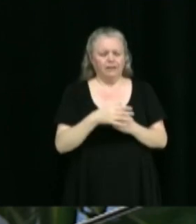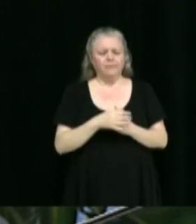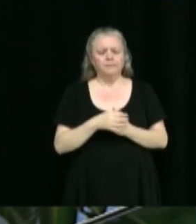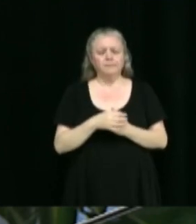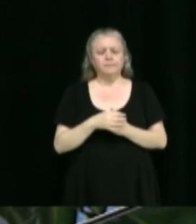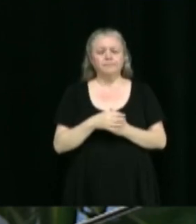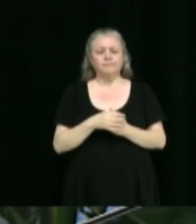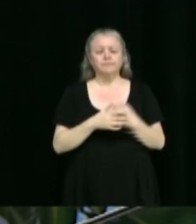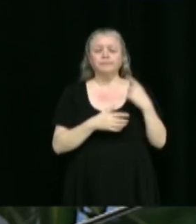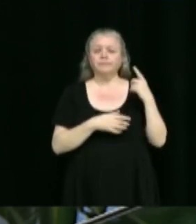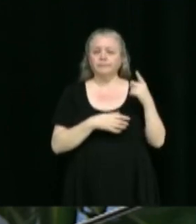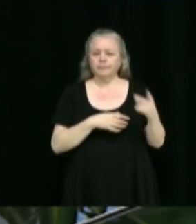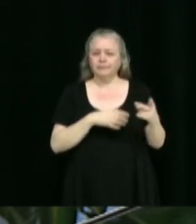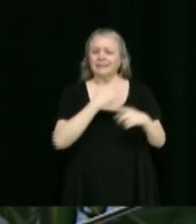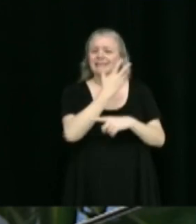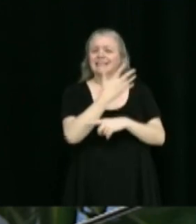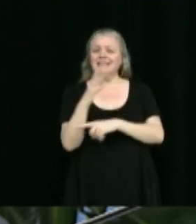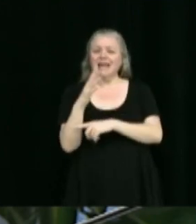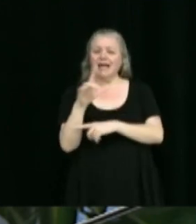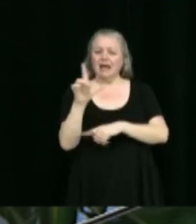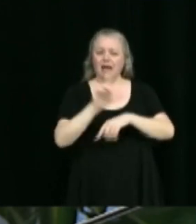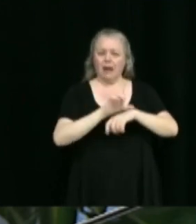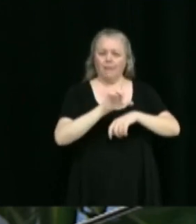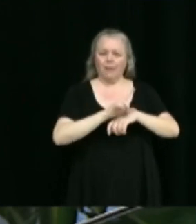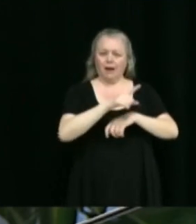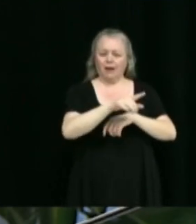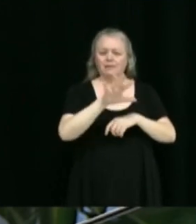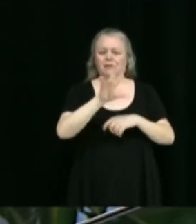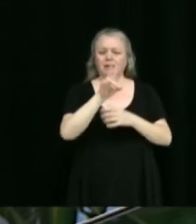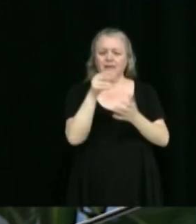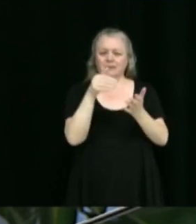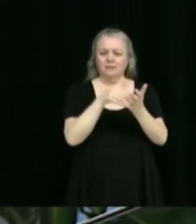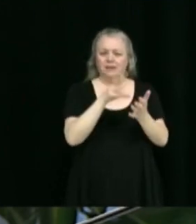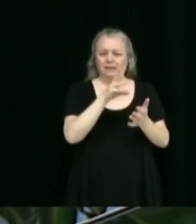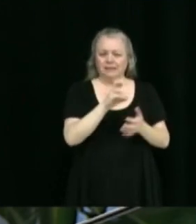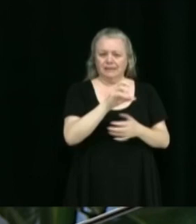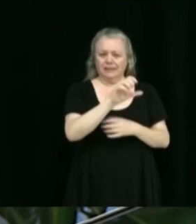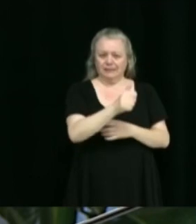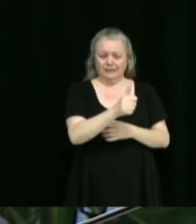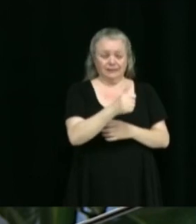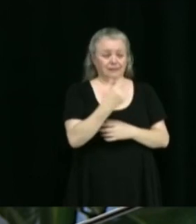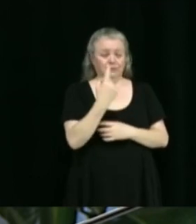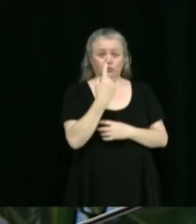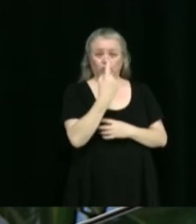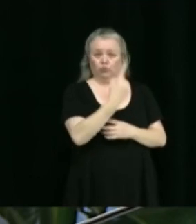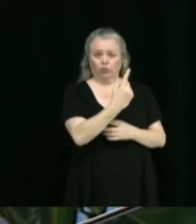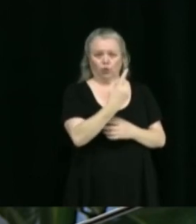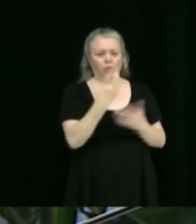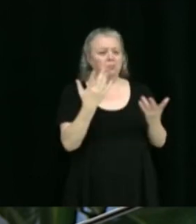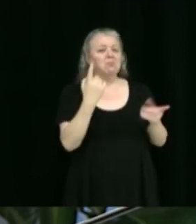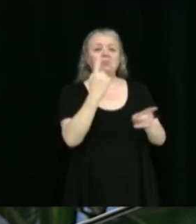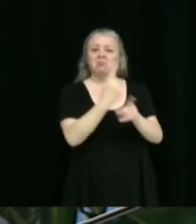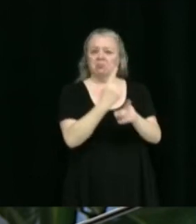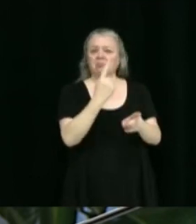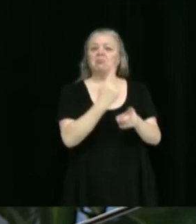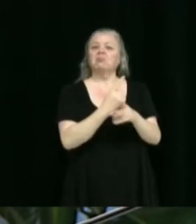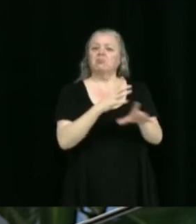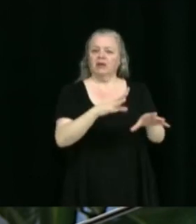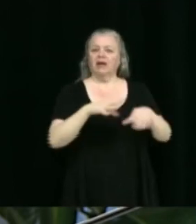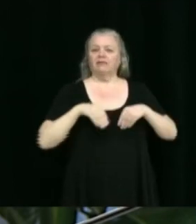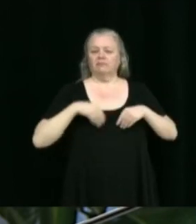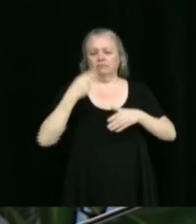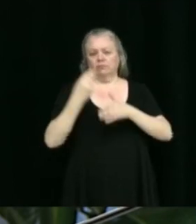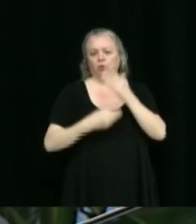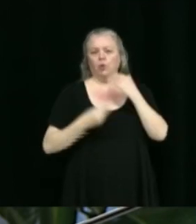reçu une soumission de Serre-Lambert pour un montant de 57 610 $. La seule soumission reçue étant conforme, il y a lieu d